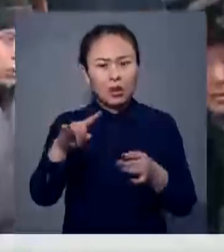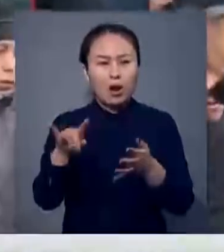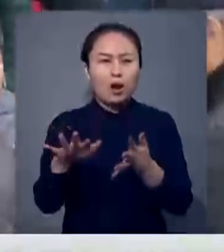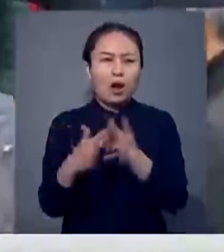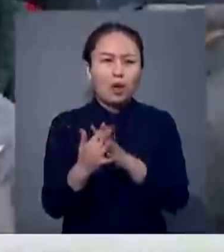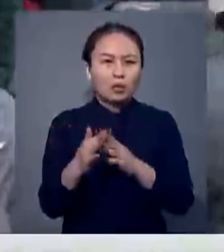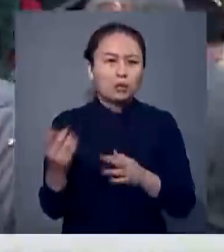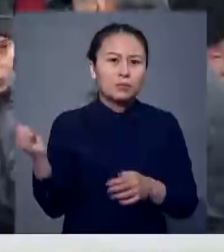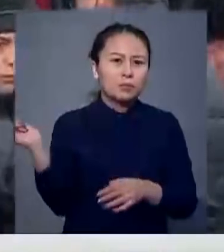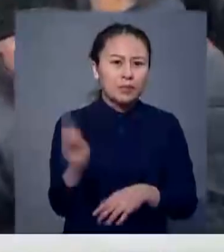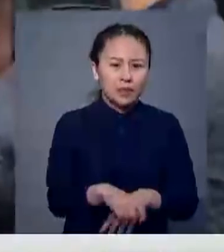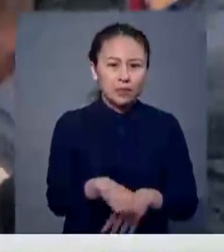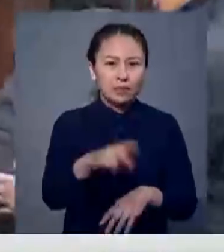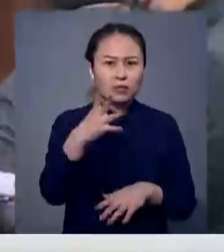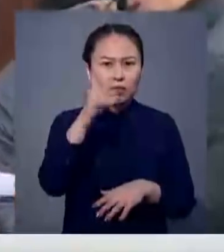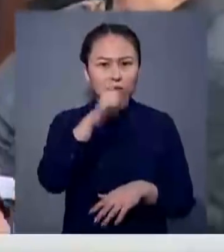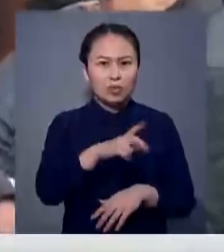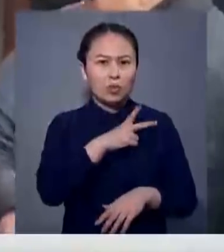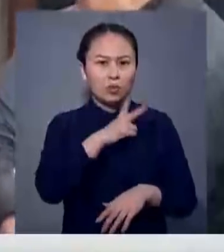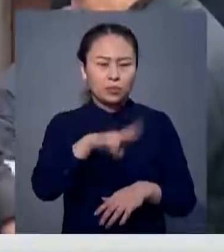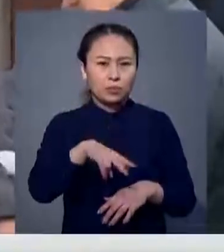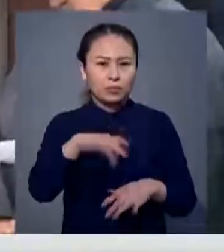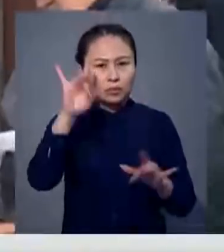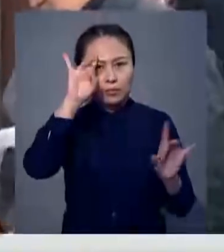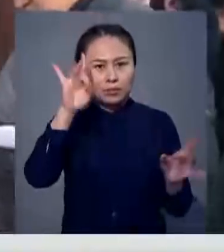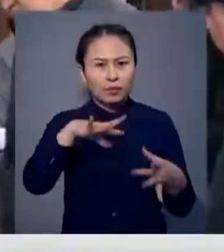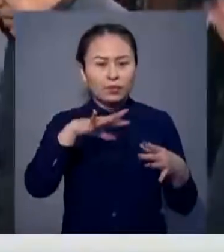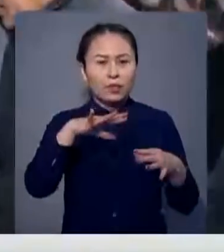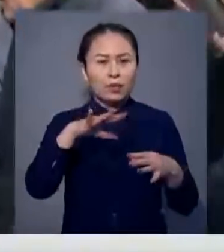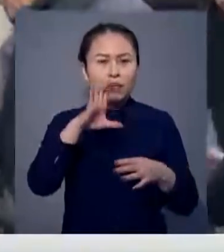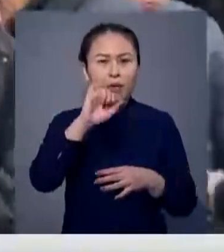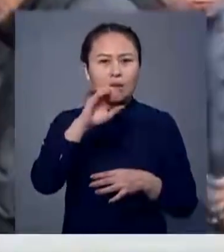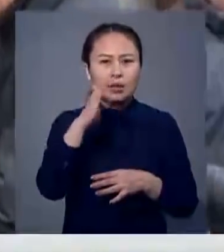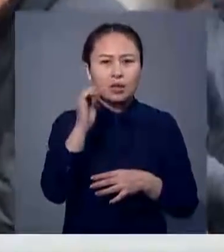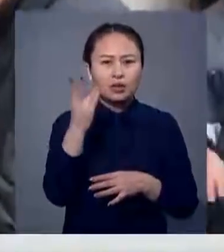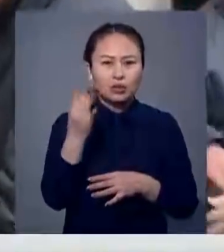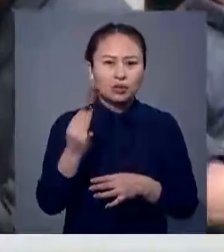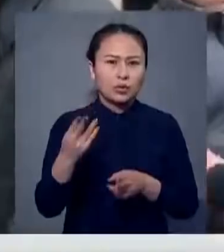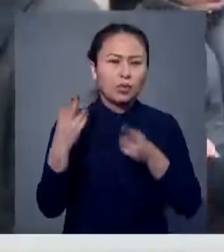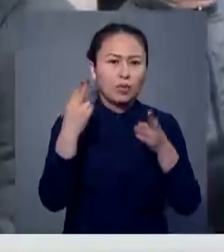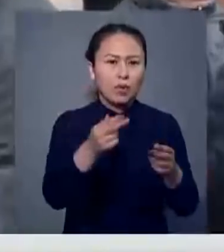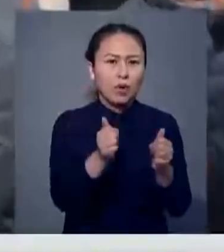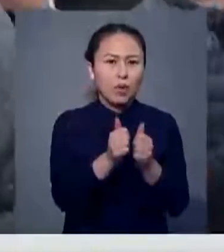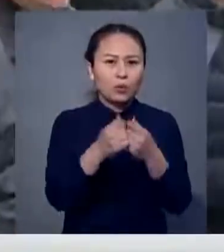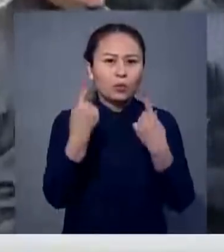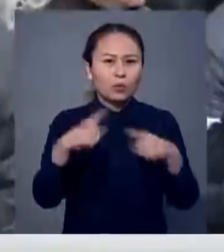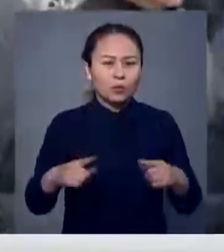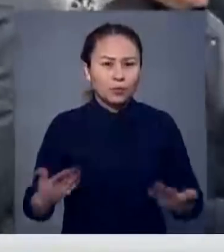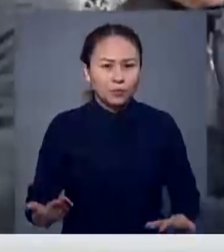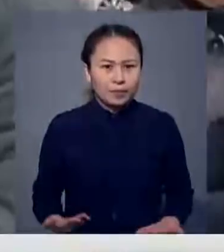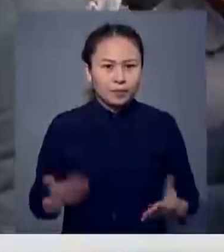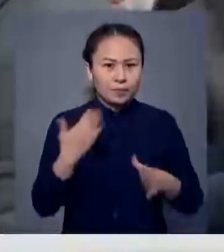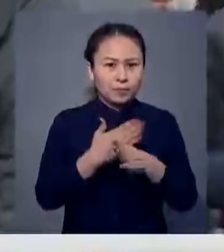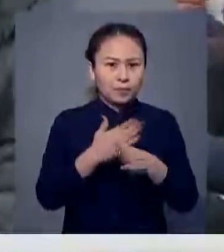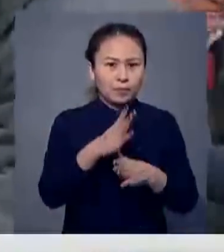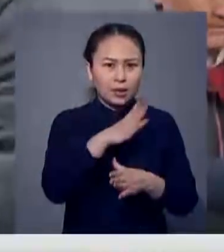Аббирахым оқиға орында Қазатапқан еді. Ол қақтығыз болған күні масаншыға көрші өзге олдың тұрғындарымен бірге